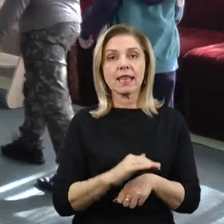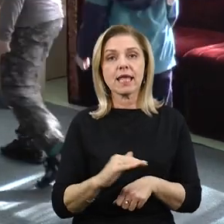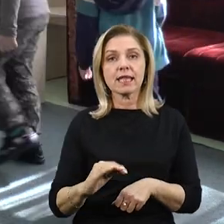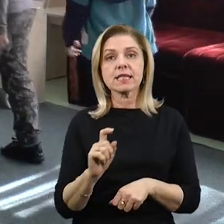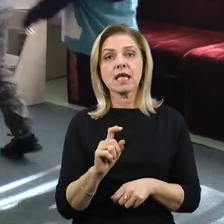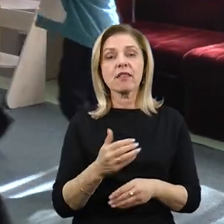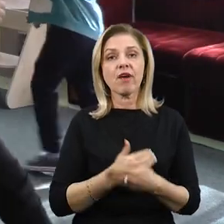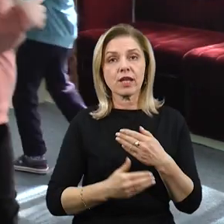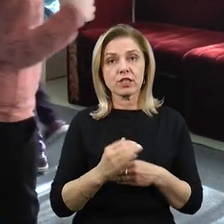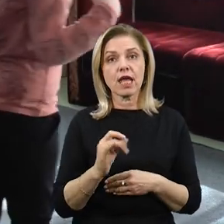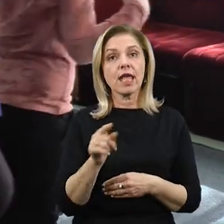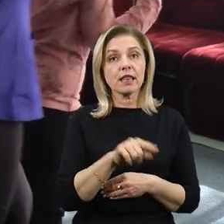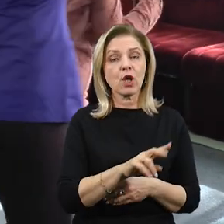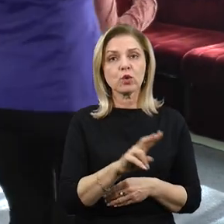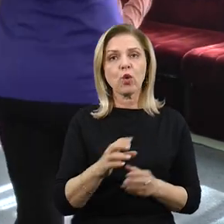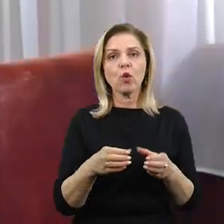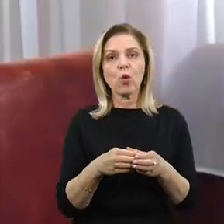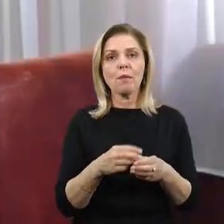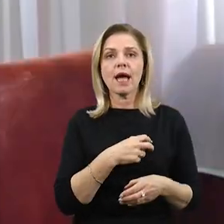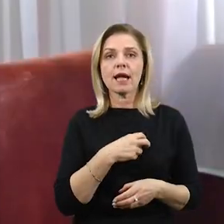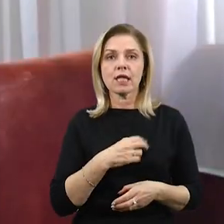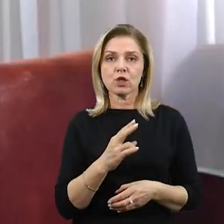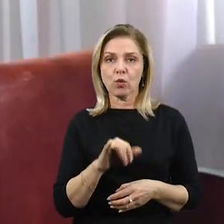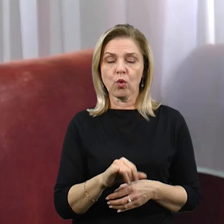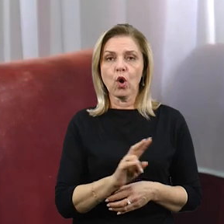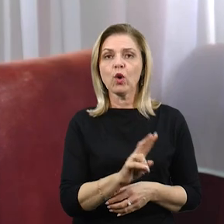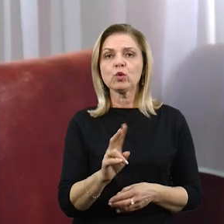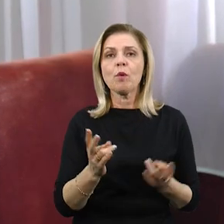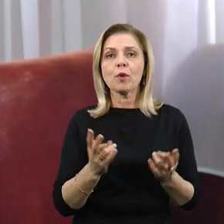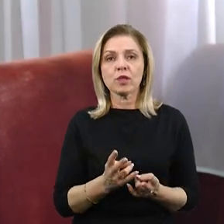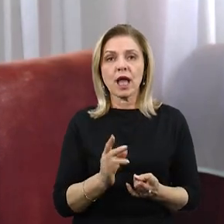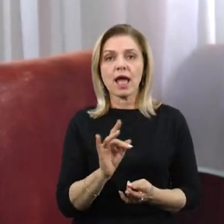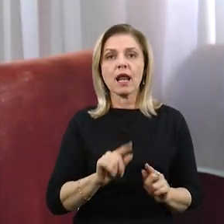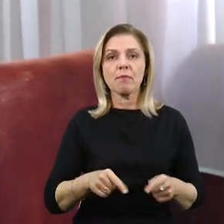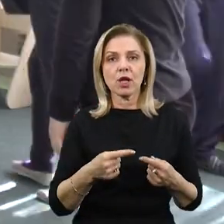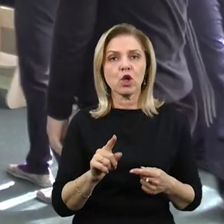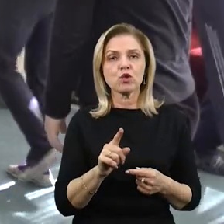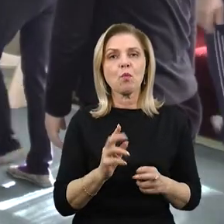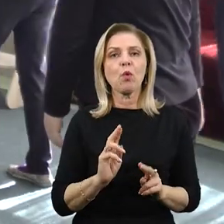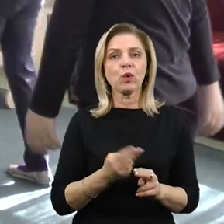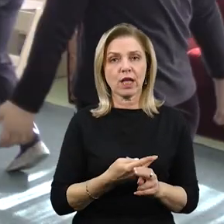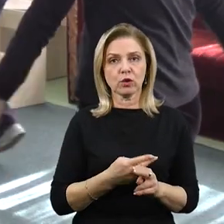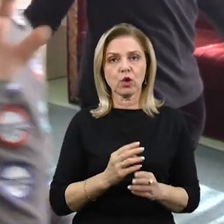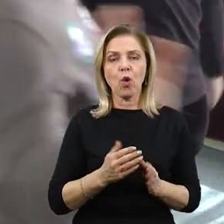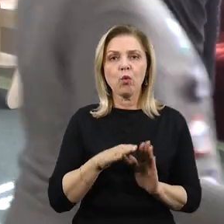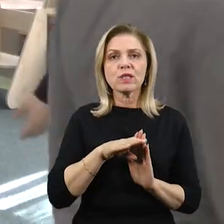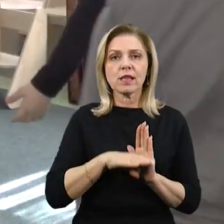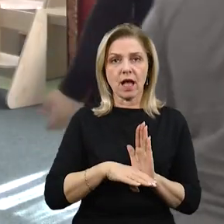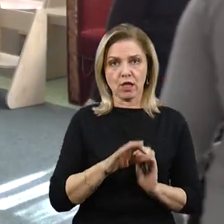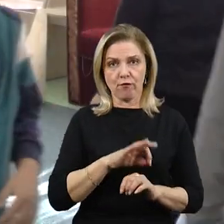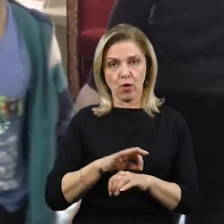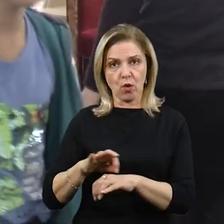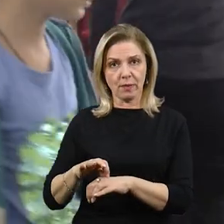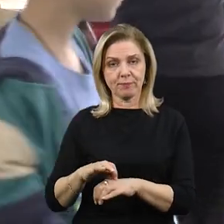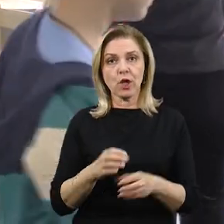тих, хто у групі ризику. Тобто потребують реабілітації, щоб уникнути ускладнень хвороби. Групи формуються не за напрямками